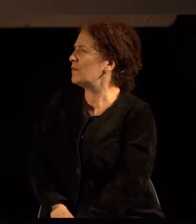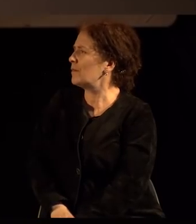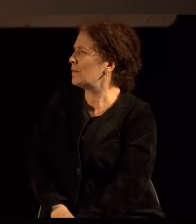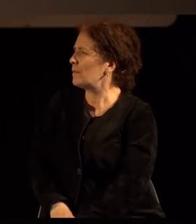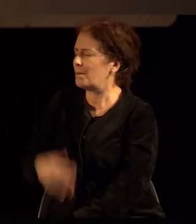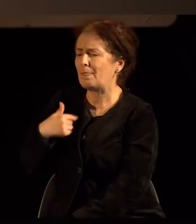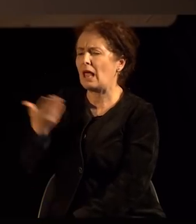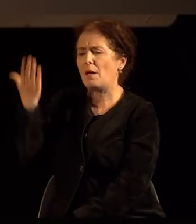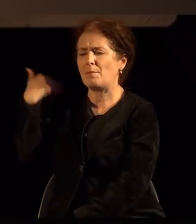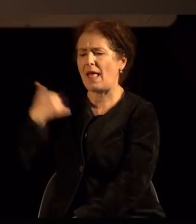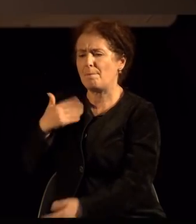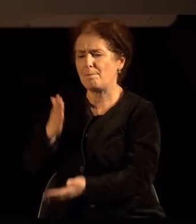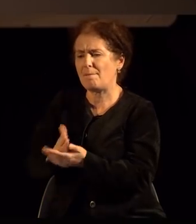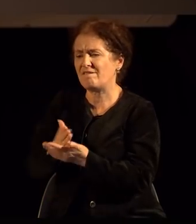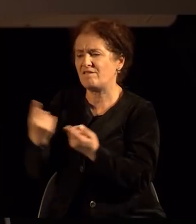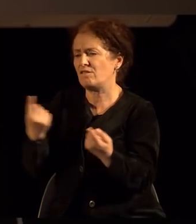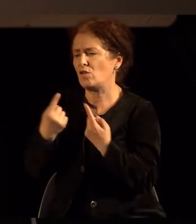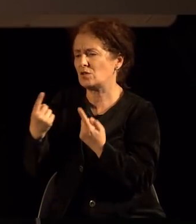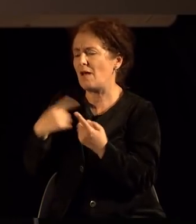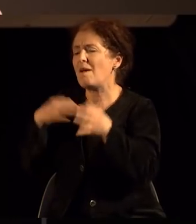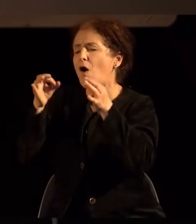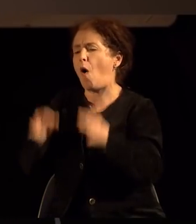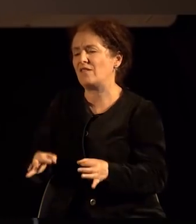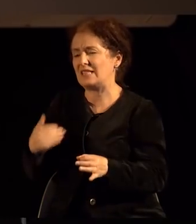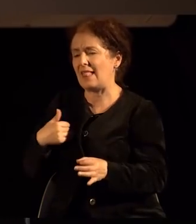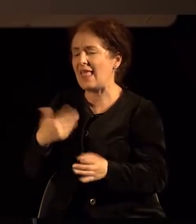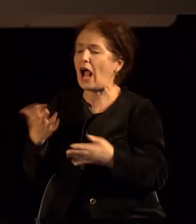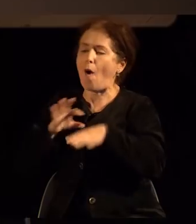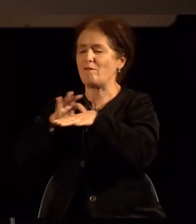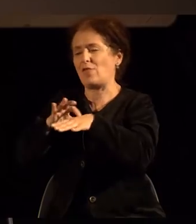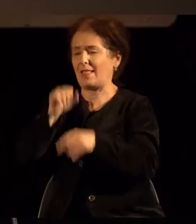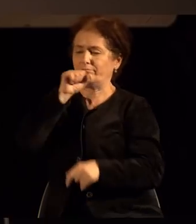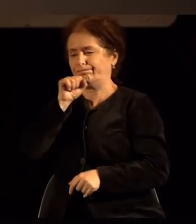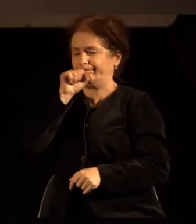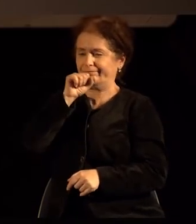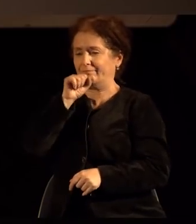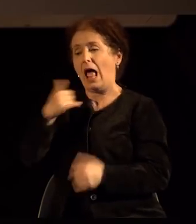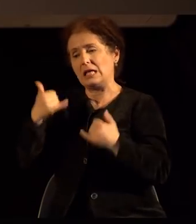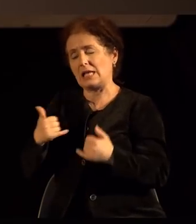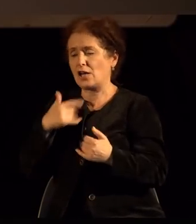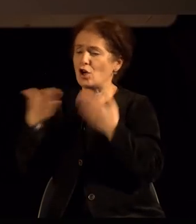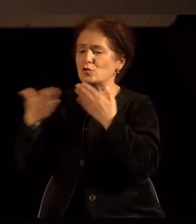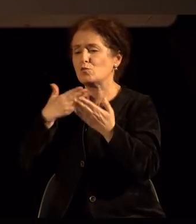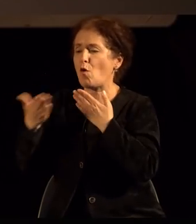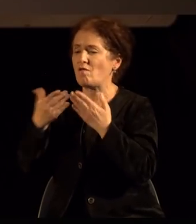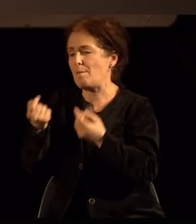Прејеска бев условно кажена официјална волога на водител. А сега ќе си позборуваме